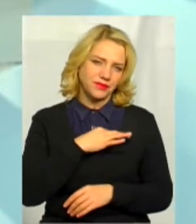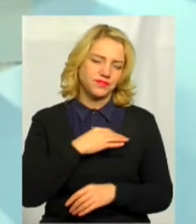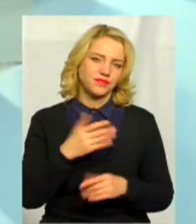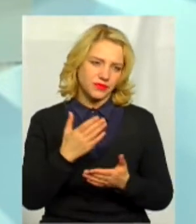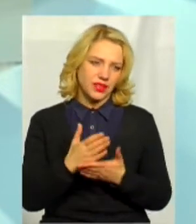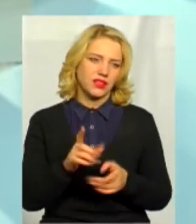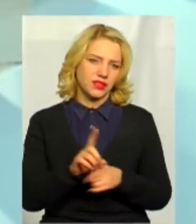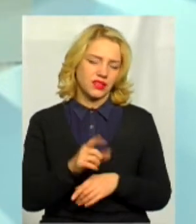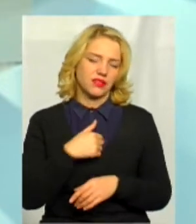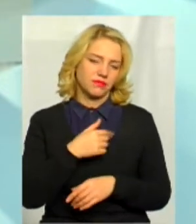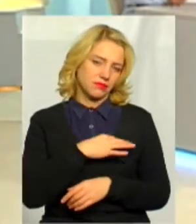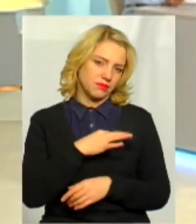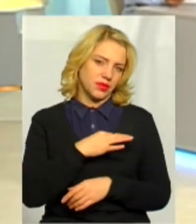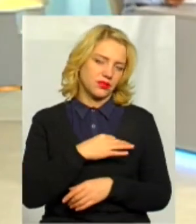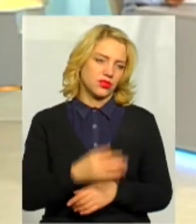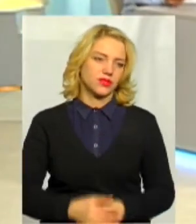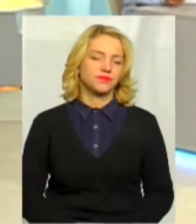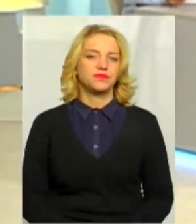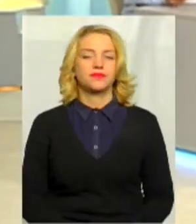Тут є така в нас категорія, мені байдуже.